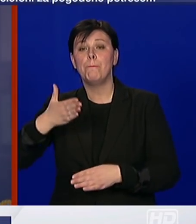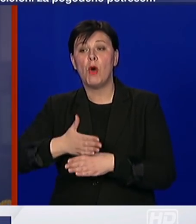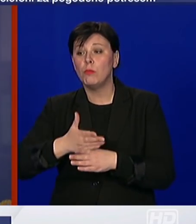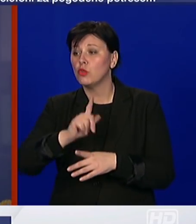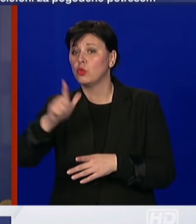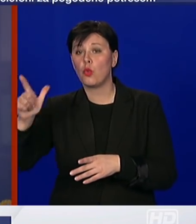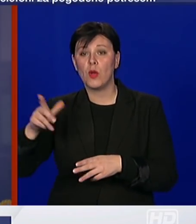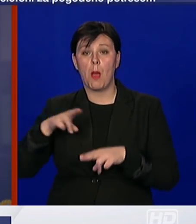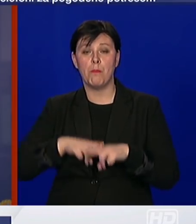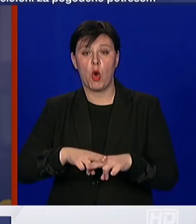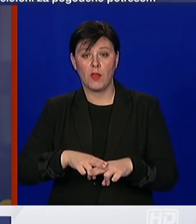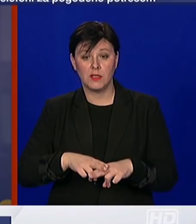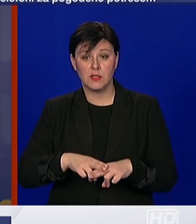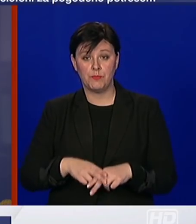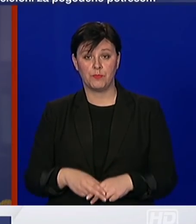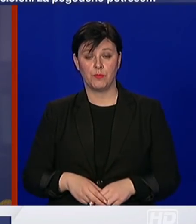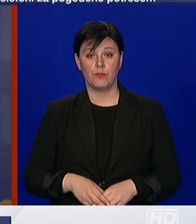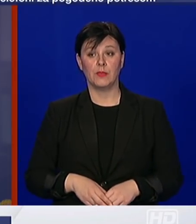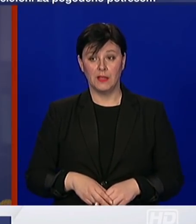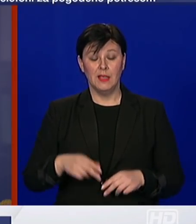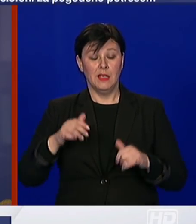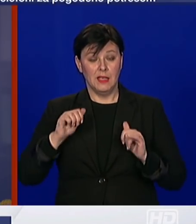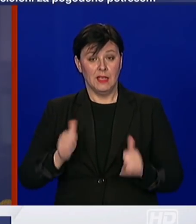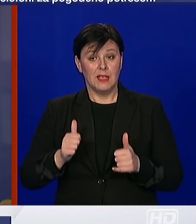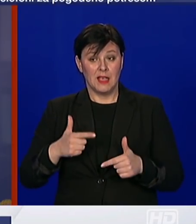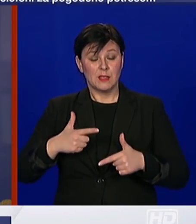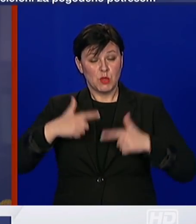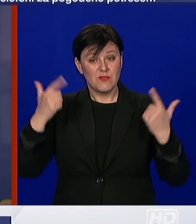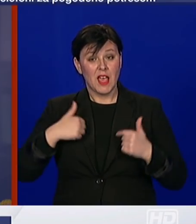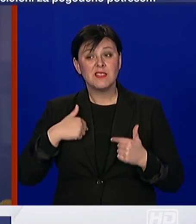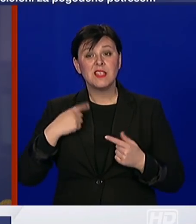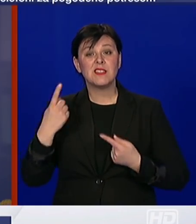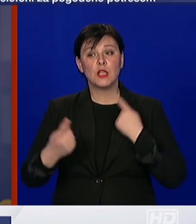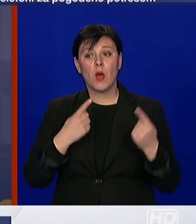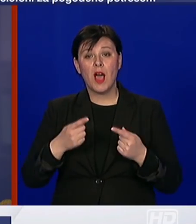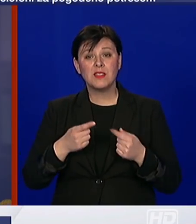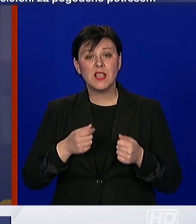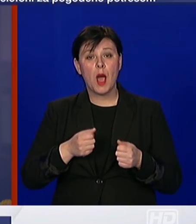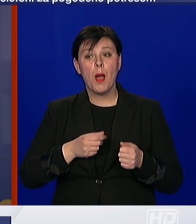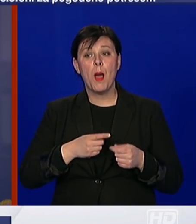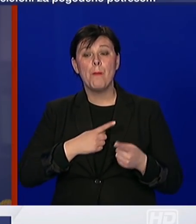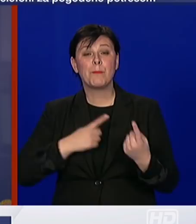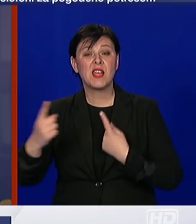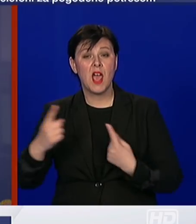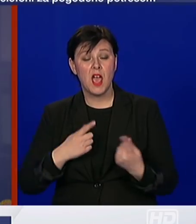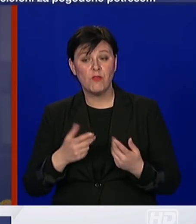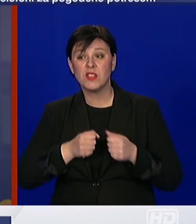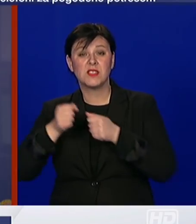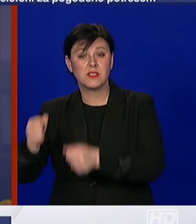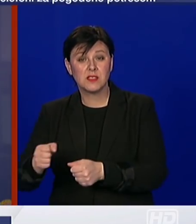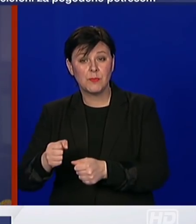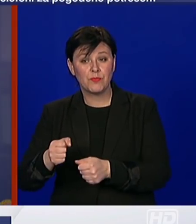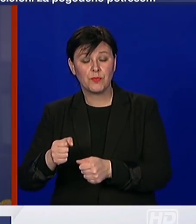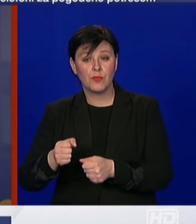Hvala na pitanju. Svjesni smo situacije da transport teških bolestnika u ovom slučaju od COVID-19